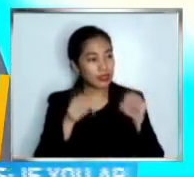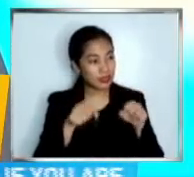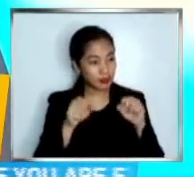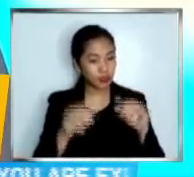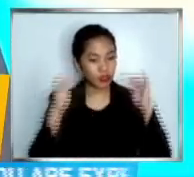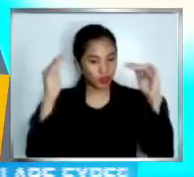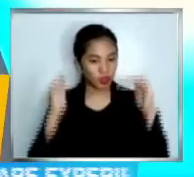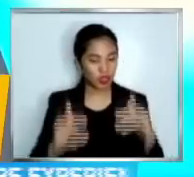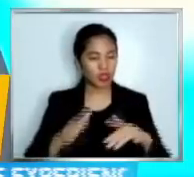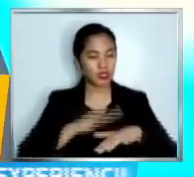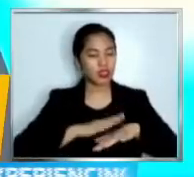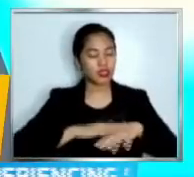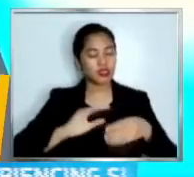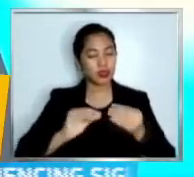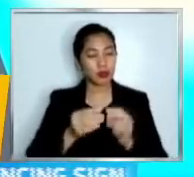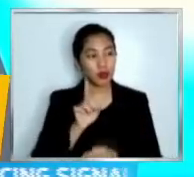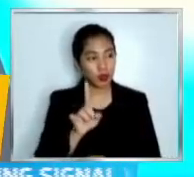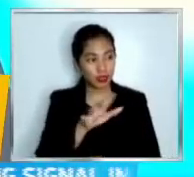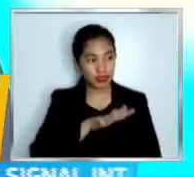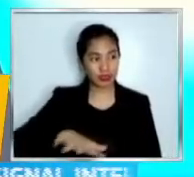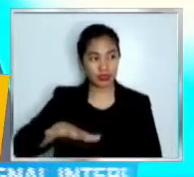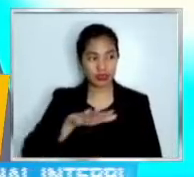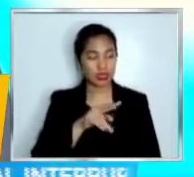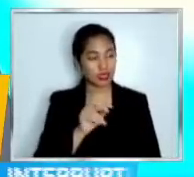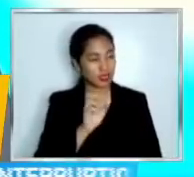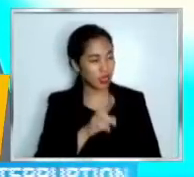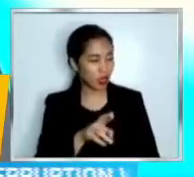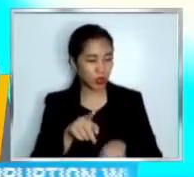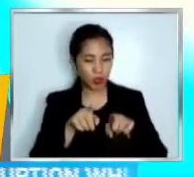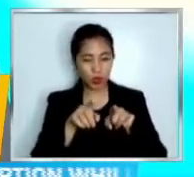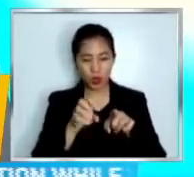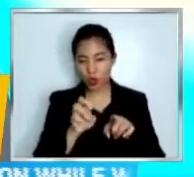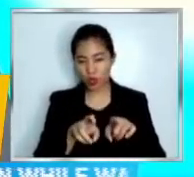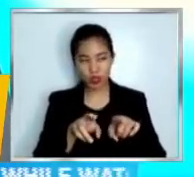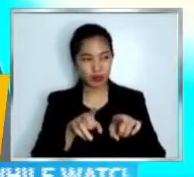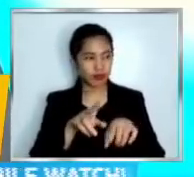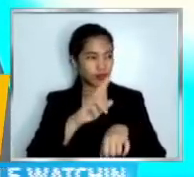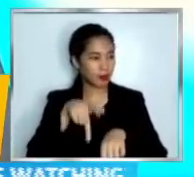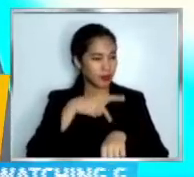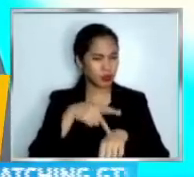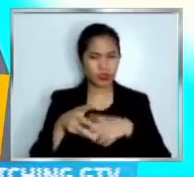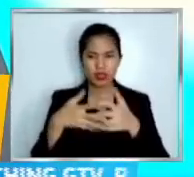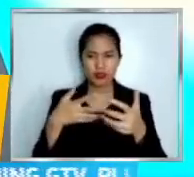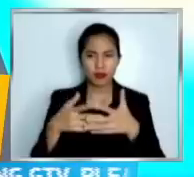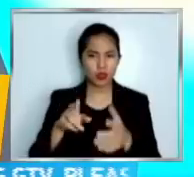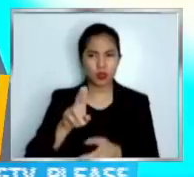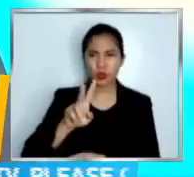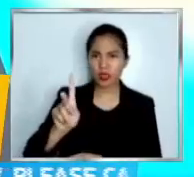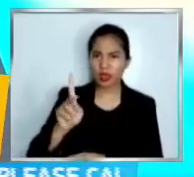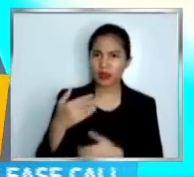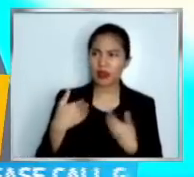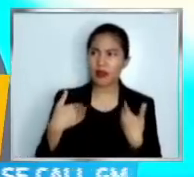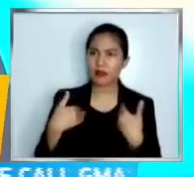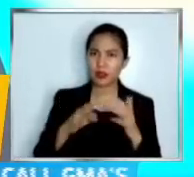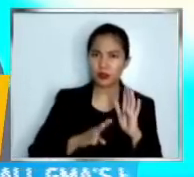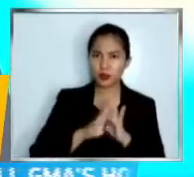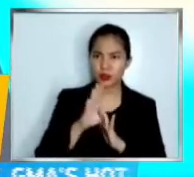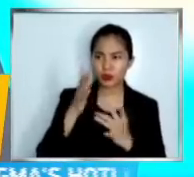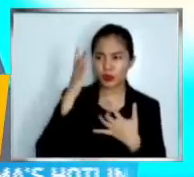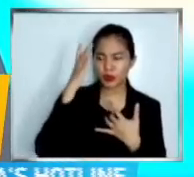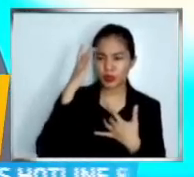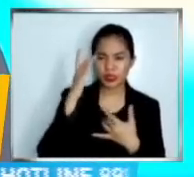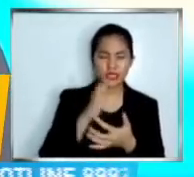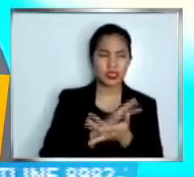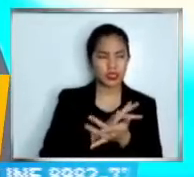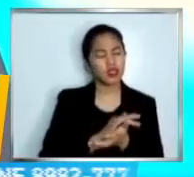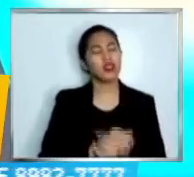Metro Manila, kundi sa buong bansa? kahit may muling pagsipa sa Europa, although sa mga malls ngayon isinasabing dapat bawasan yung mga bata dahil napakarami nila roon